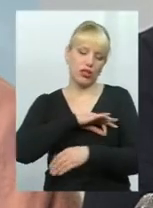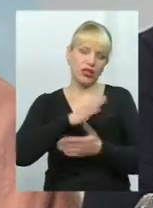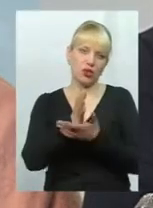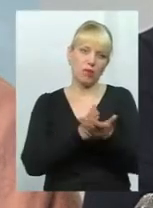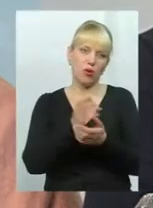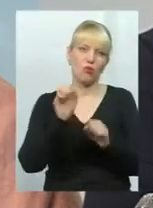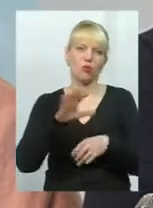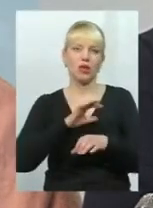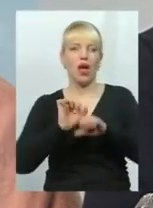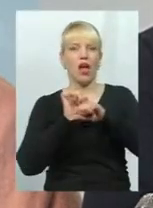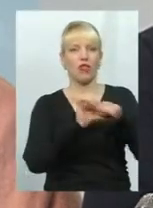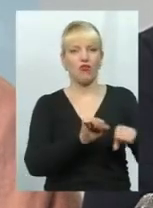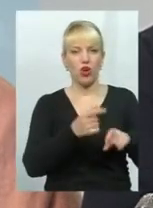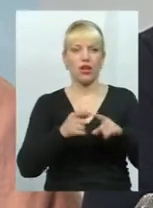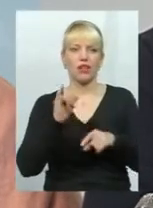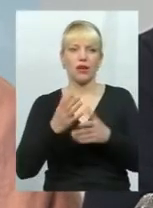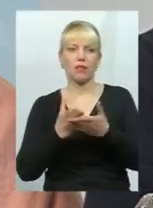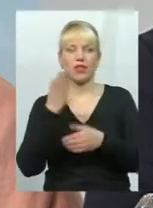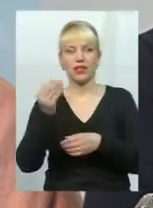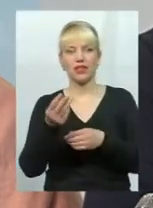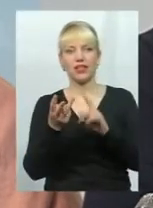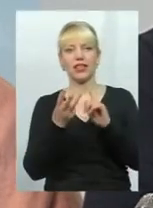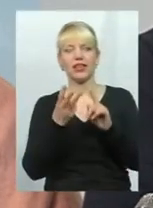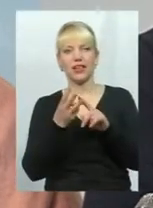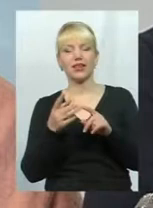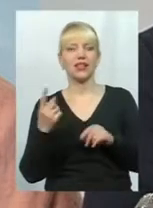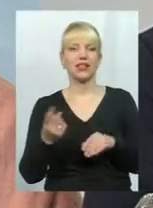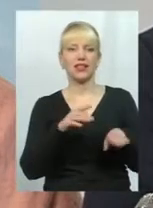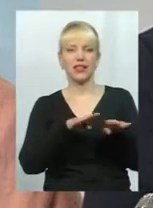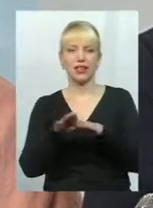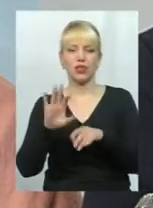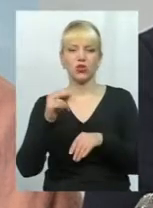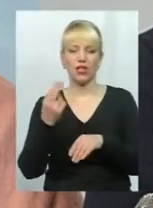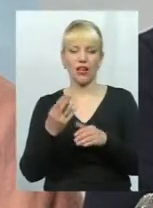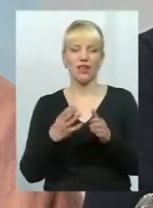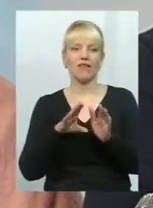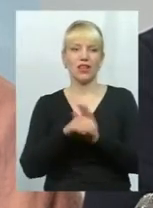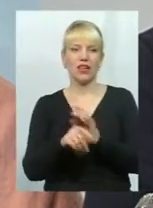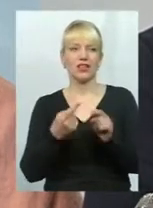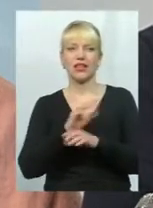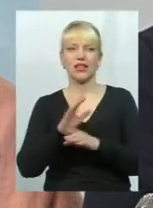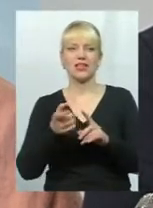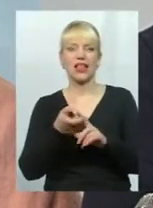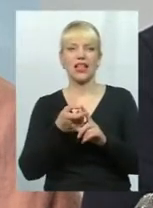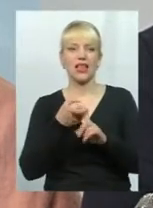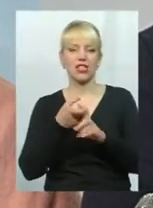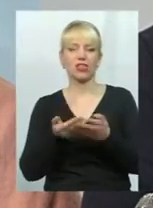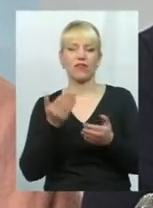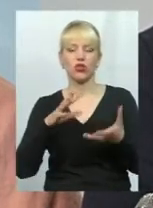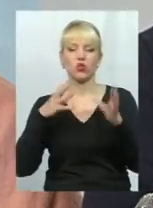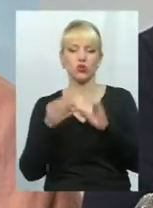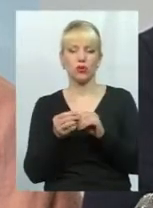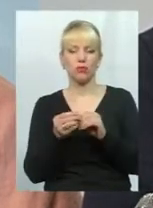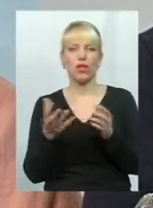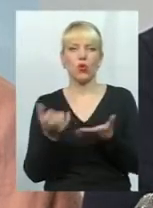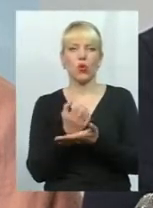бути адвокатом і ще сплочувати в третій епостасі єдиний соціальний внесок. Незалежно від суми отриманого доходу, відповідно, підприємець буде